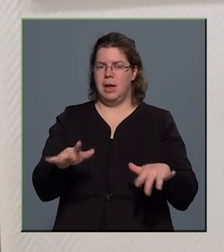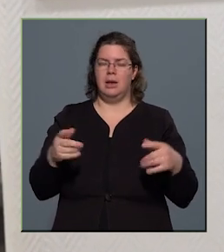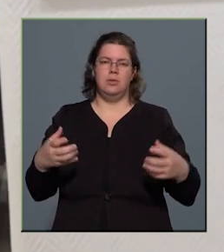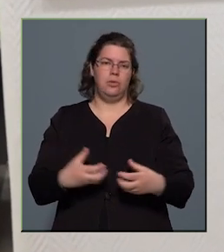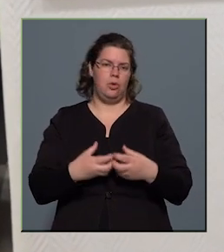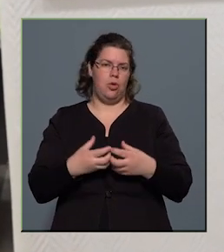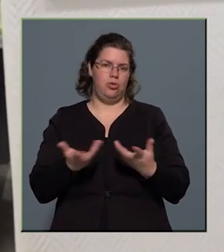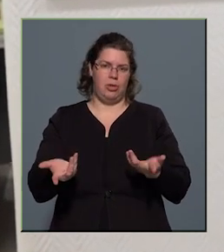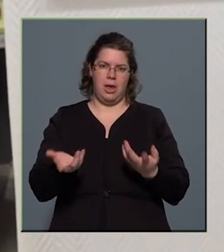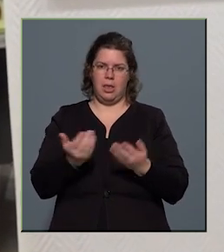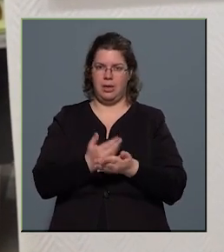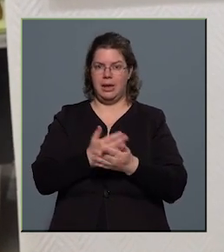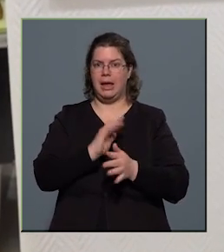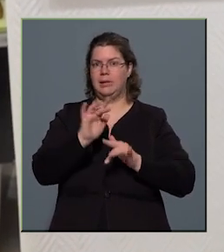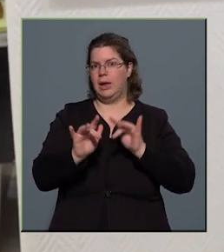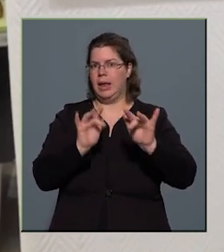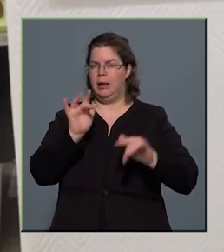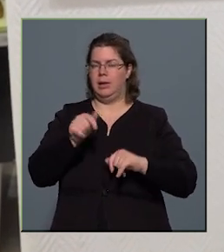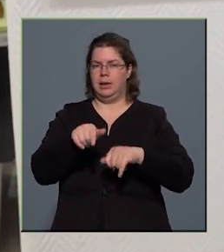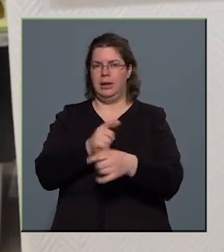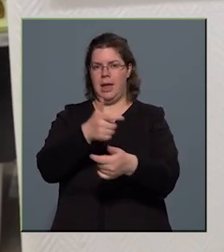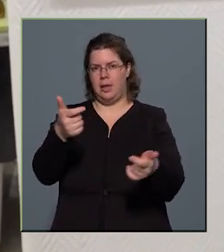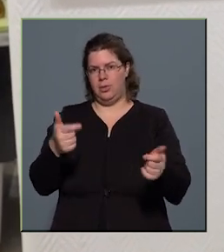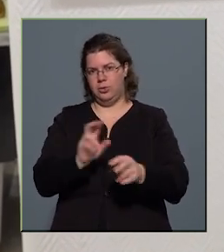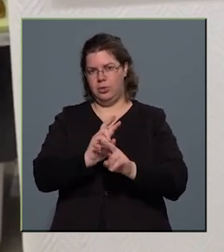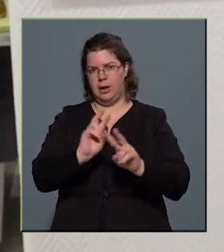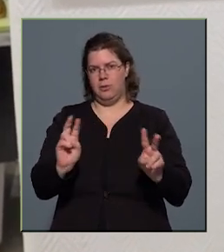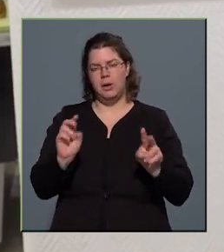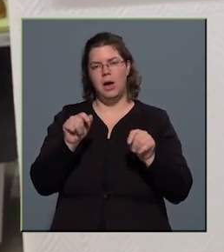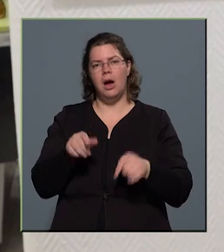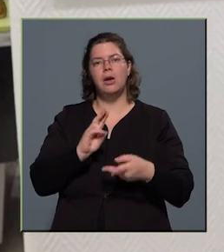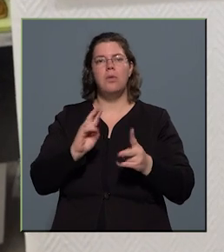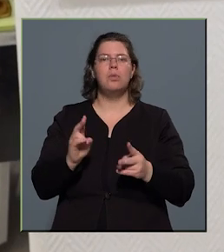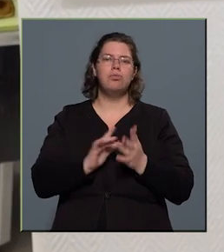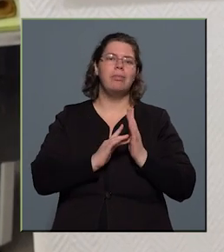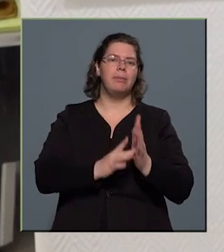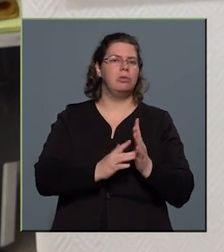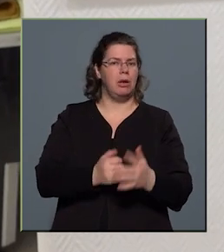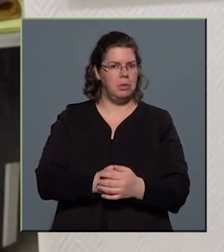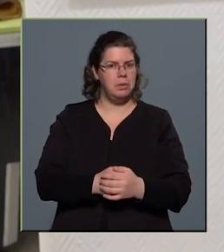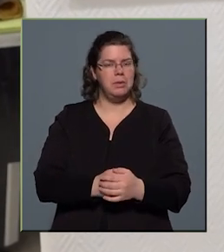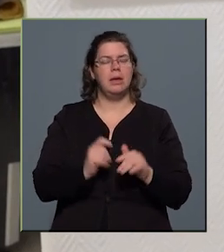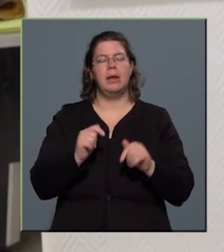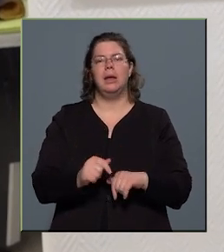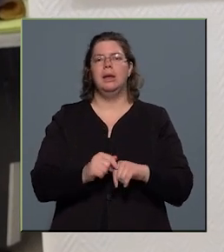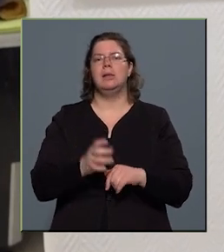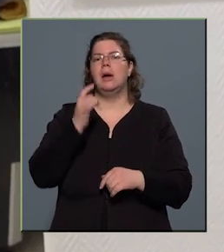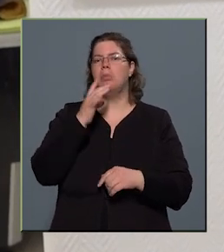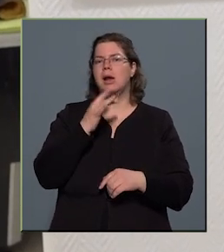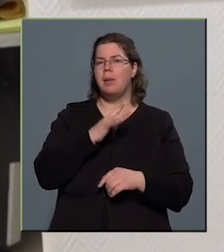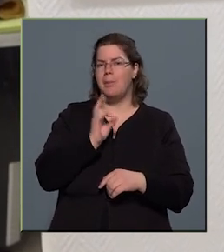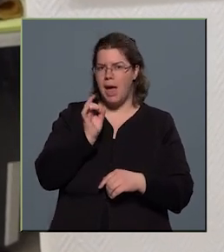használják, úgyhogy időnként itt lehetőség nyílik arra, hogy bemutatkozzunk. Úgyhogy itt a Barabás Ritta,